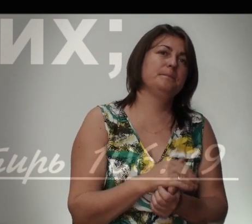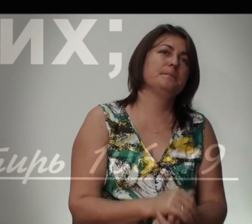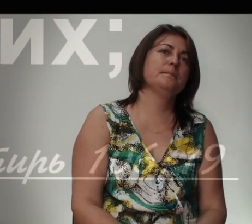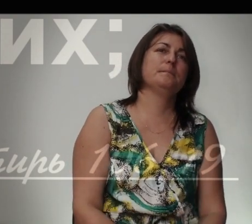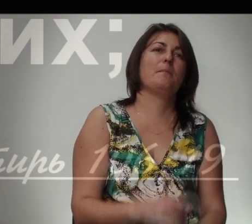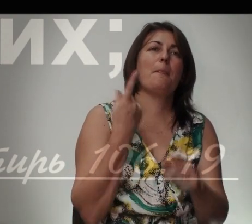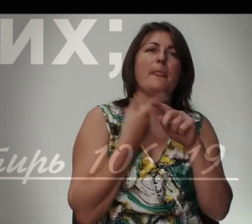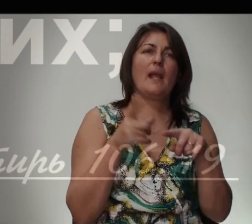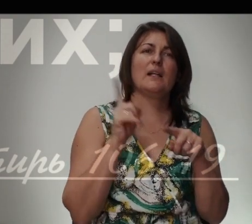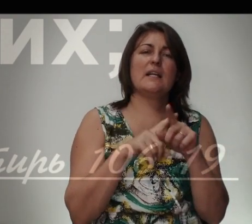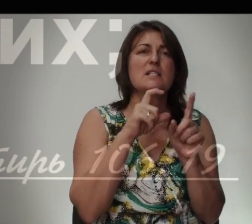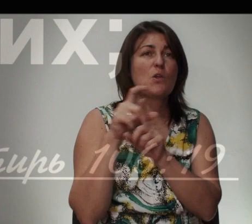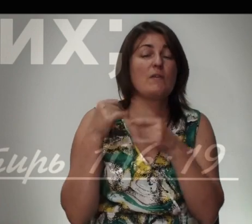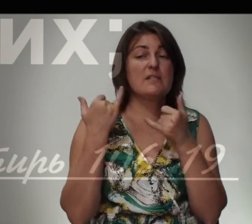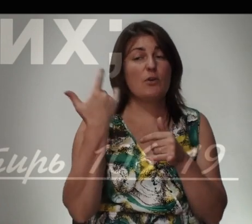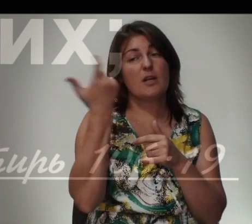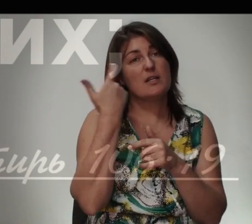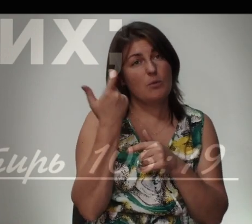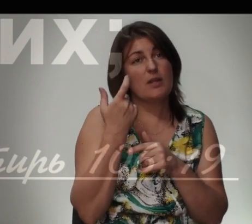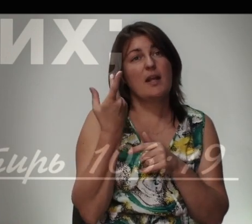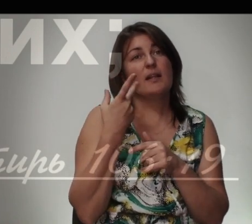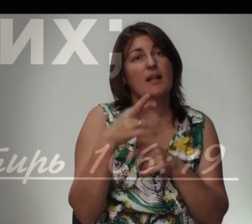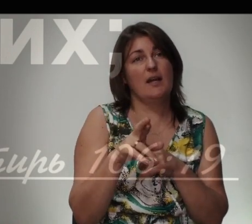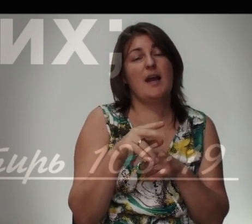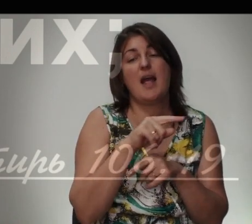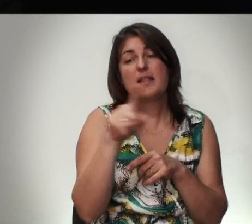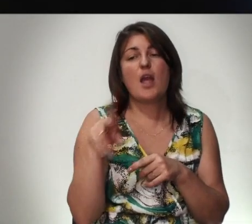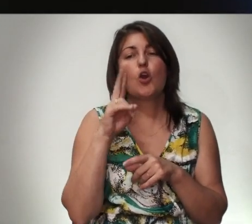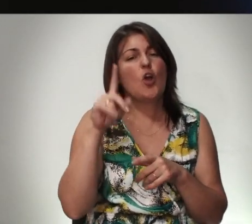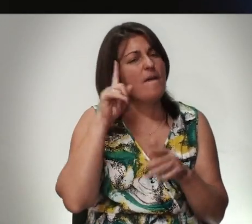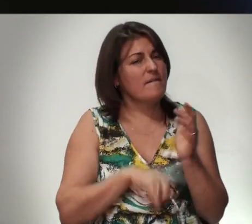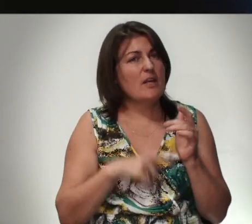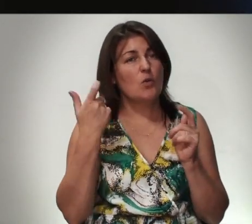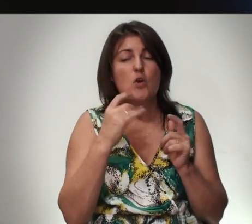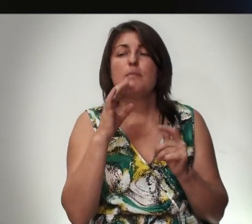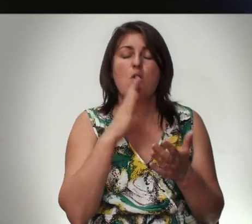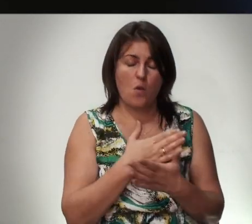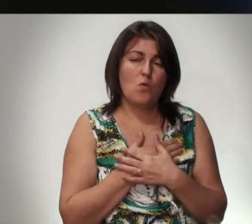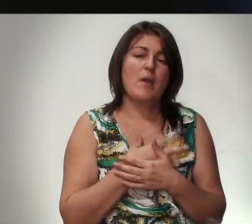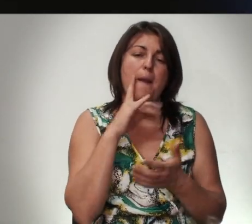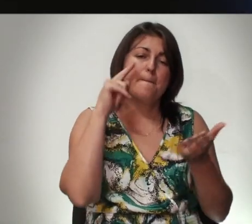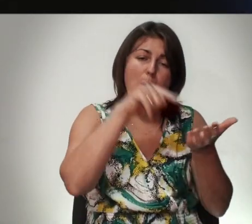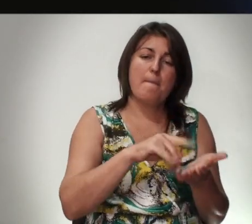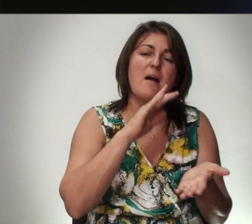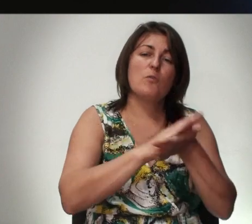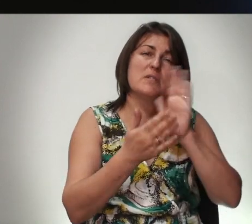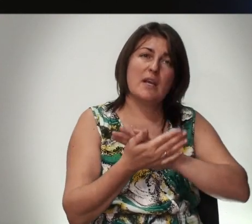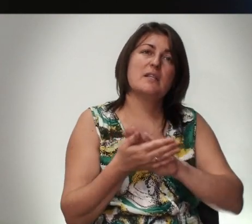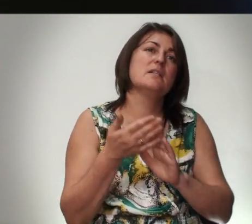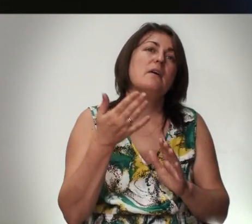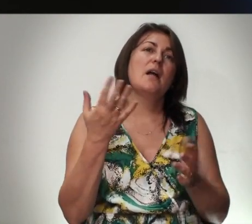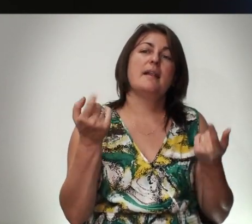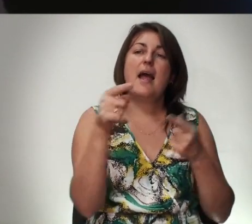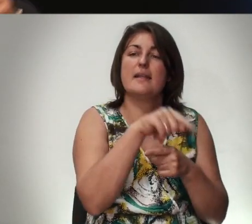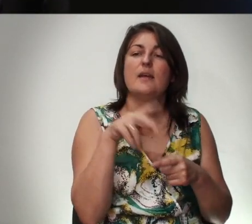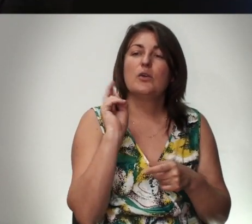Это Слово Сегодня Господь Для тех Кто верит Господа И любит И попал В обстоятельства И